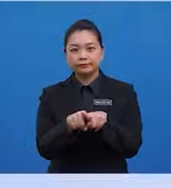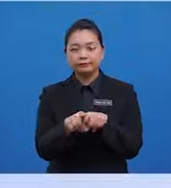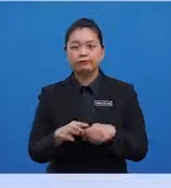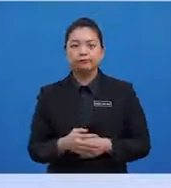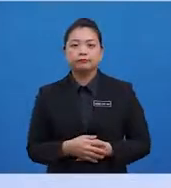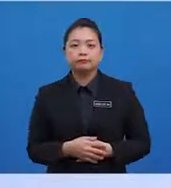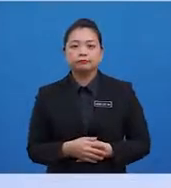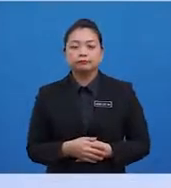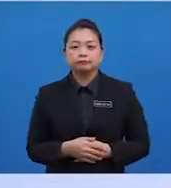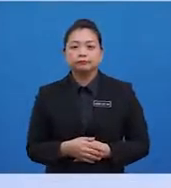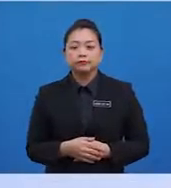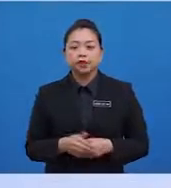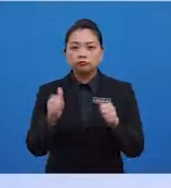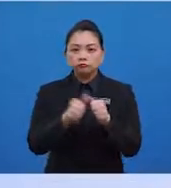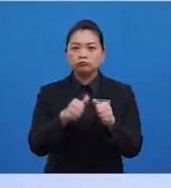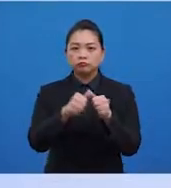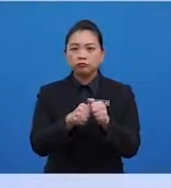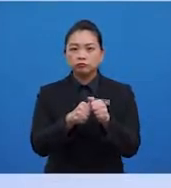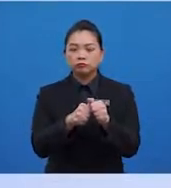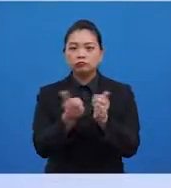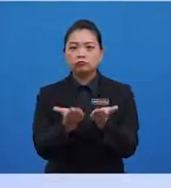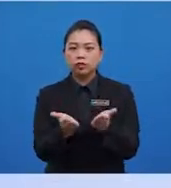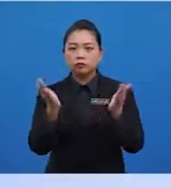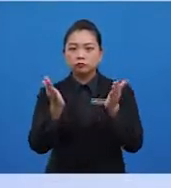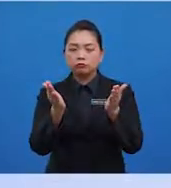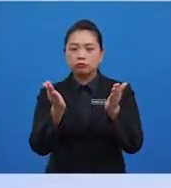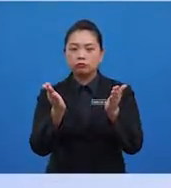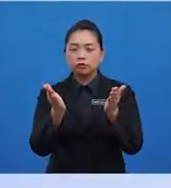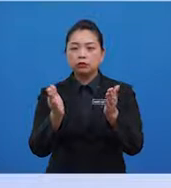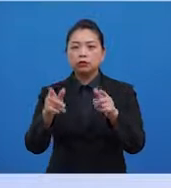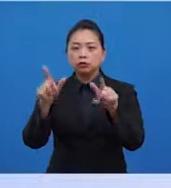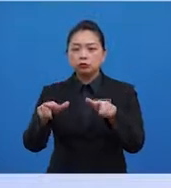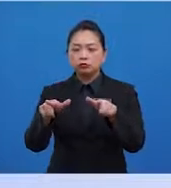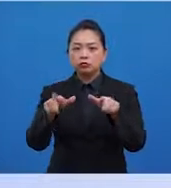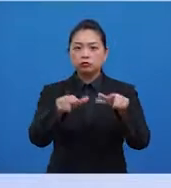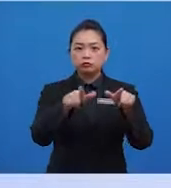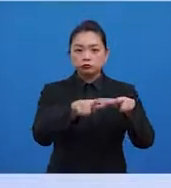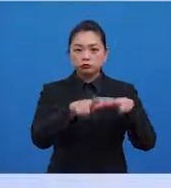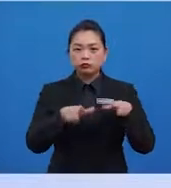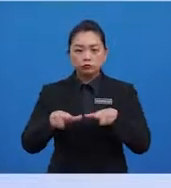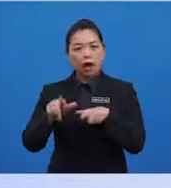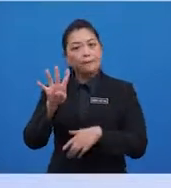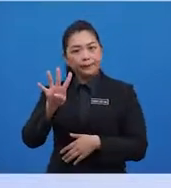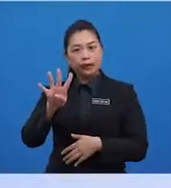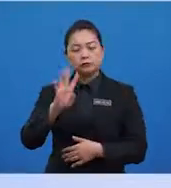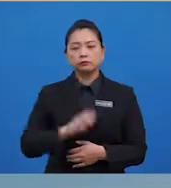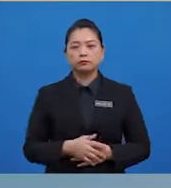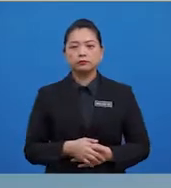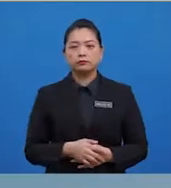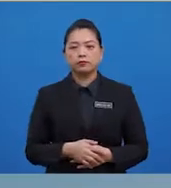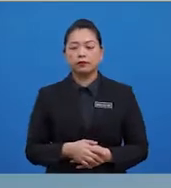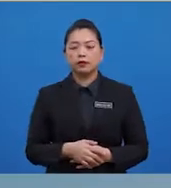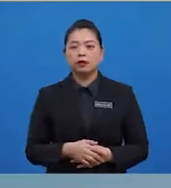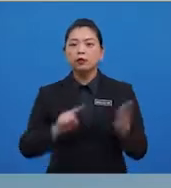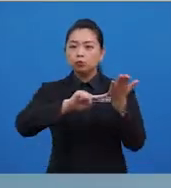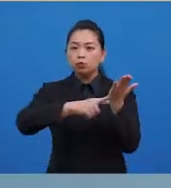Didapati setiap bakul akan diisi dengan 4 biji orin. Pada